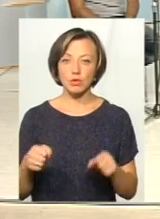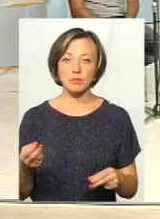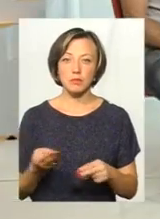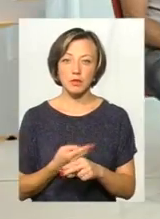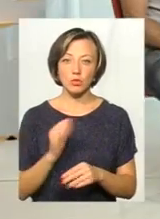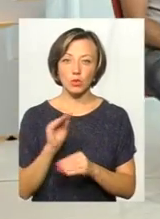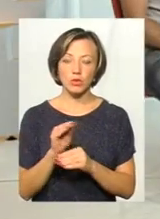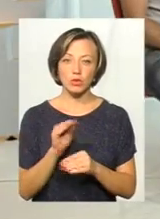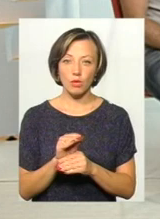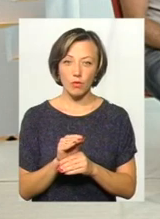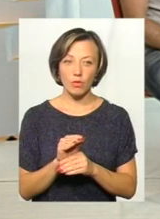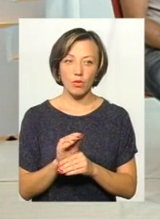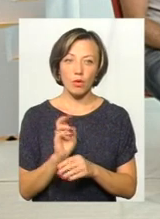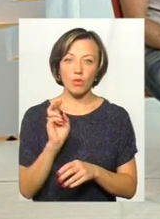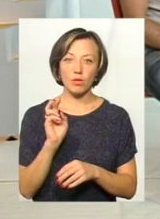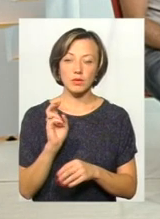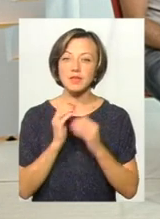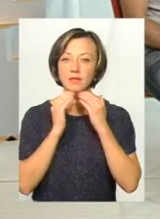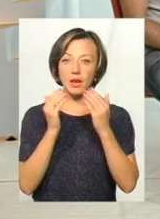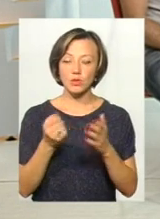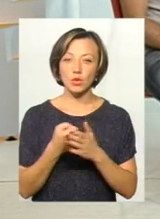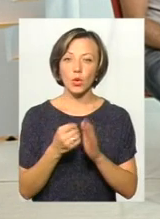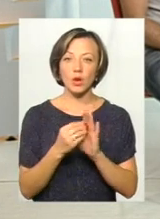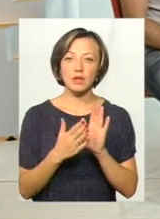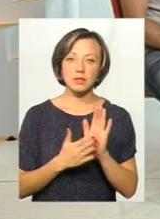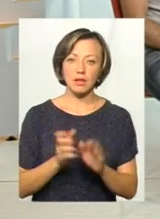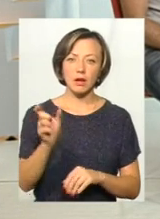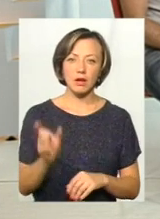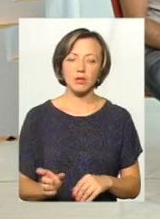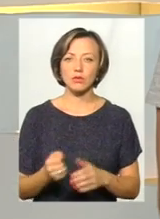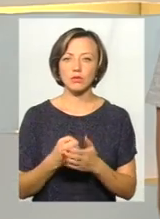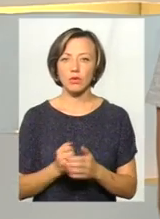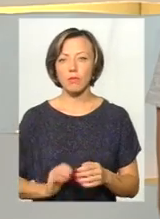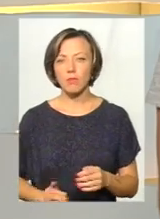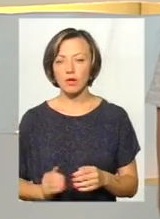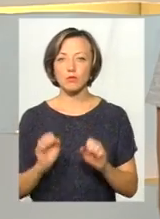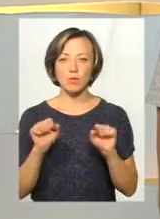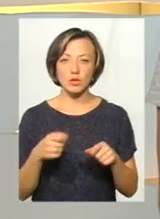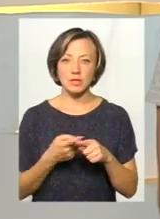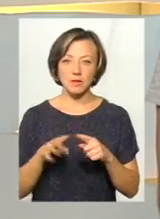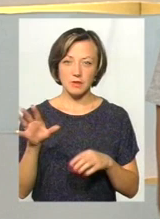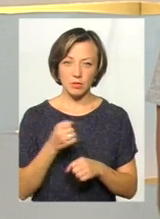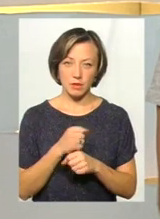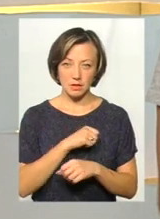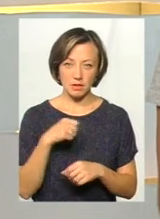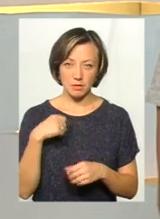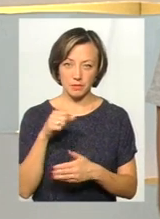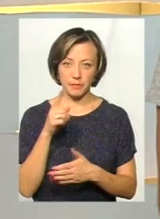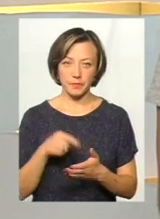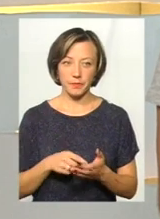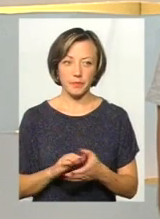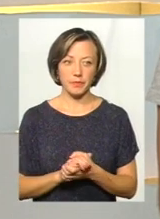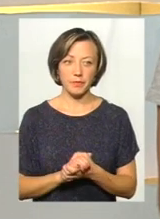додаткового кроку звернення до реєстратора, до компанії, зможе це все робити сам? Ну,